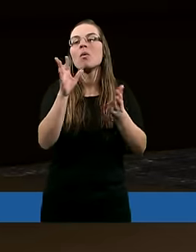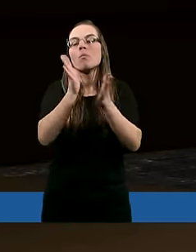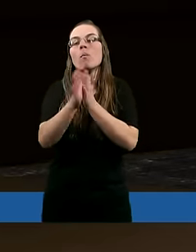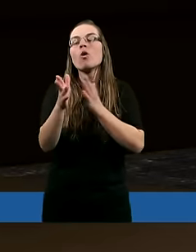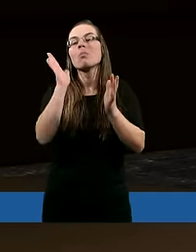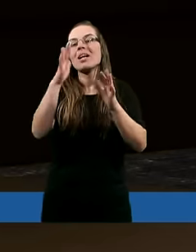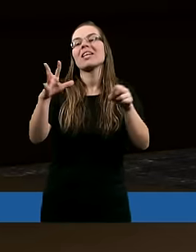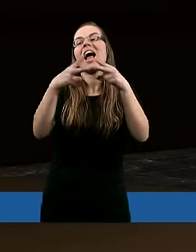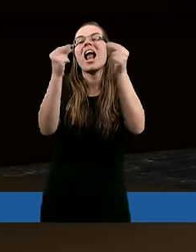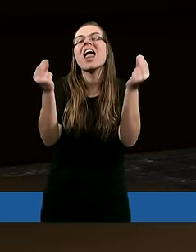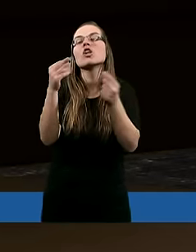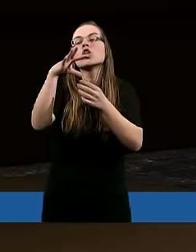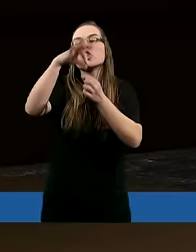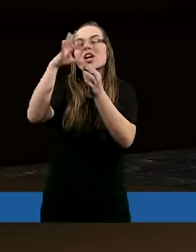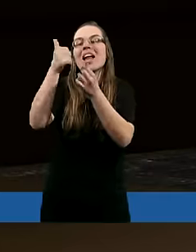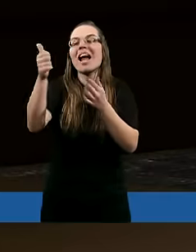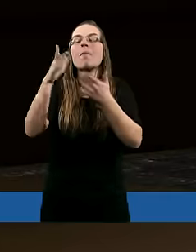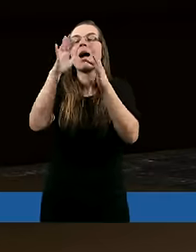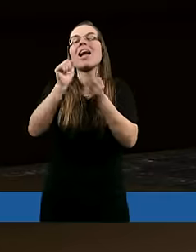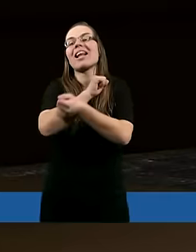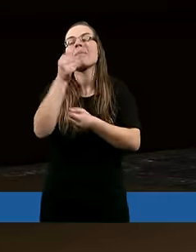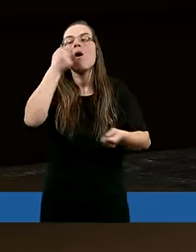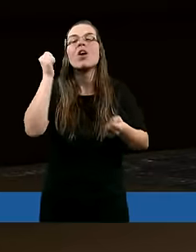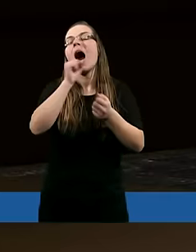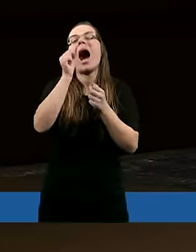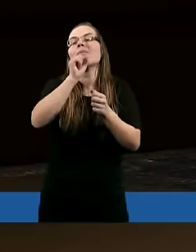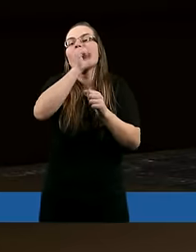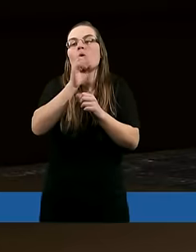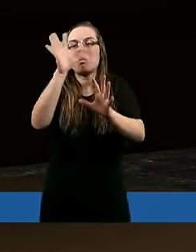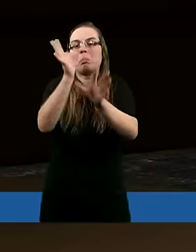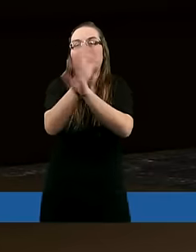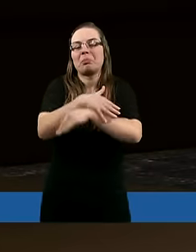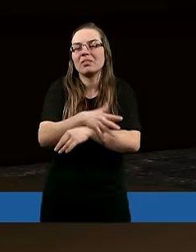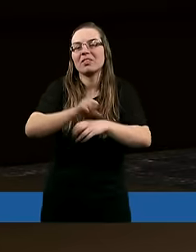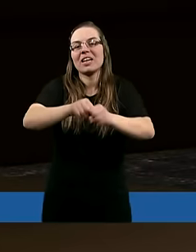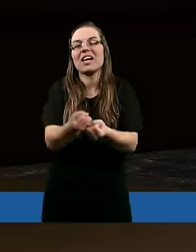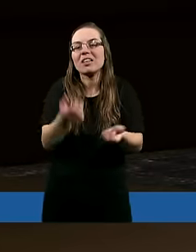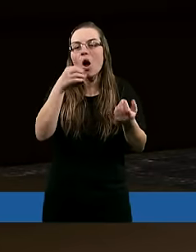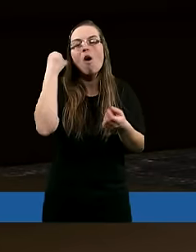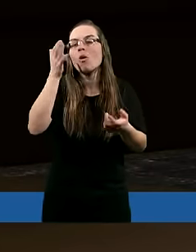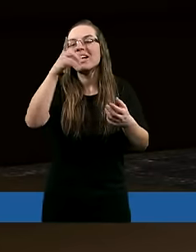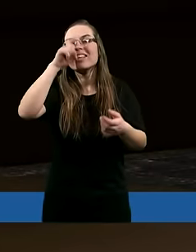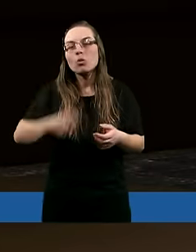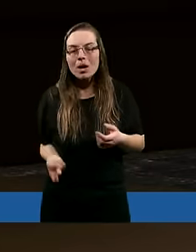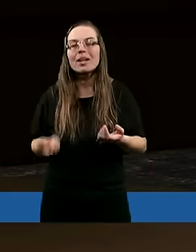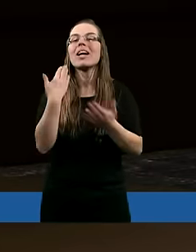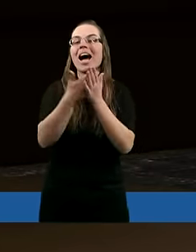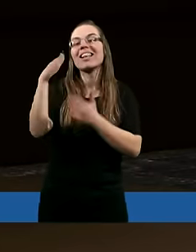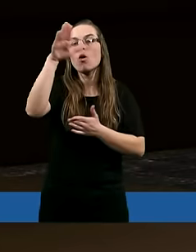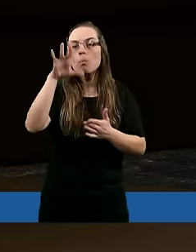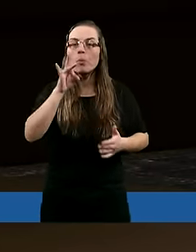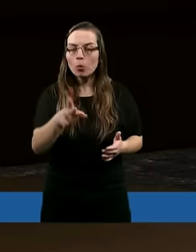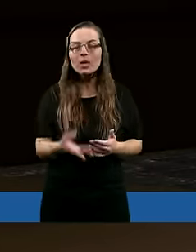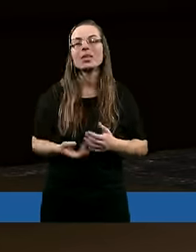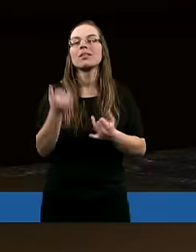pełne liści zamiast owoców, prawda? Albo w ogóle zacznie jakaś zaraza brać to drzewo owocowe. Dlatego Pan Bóg,